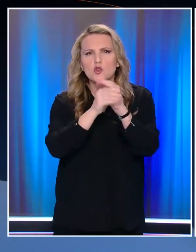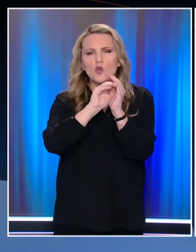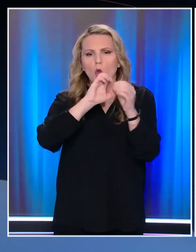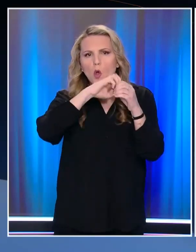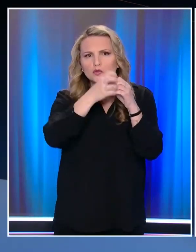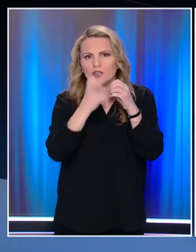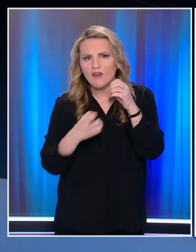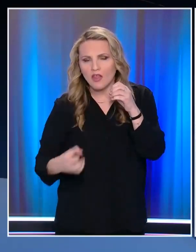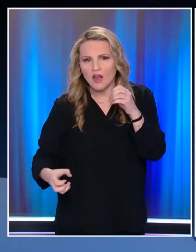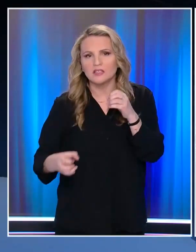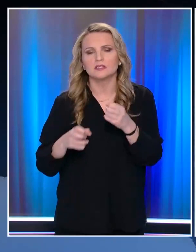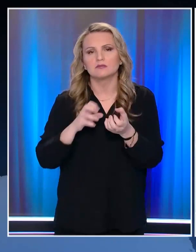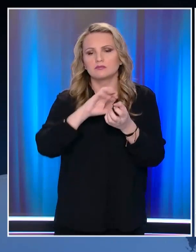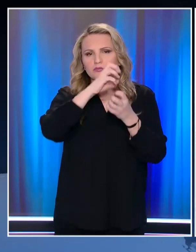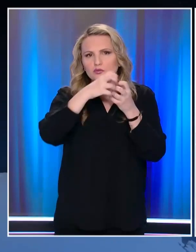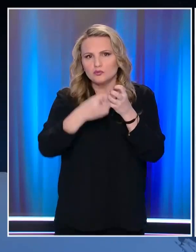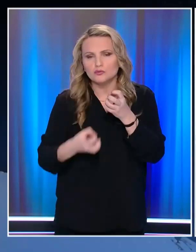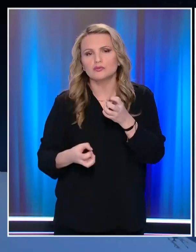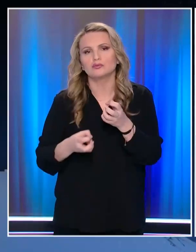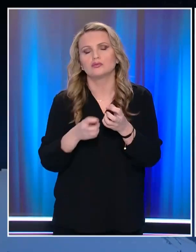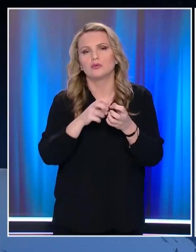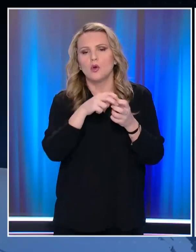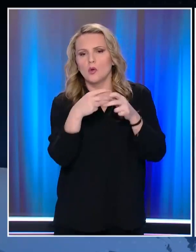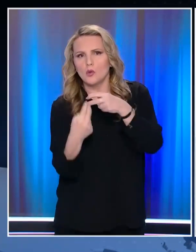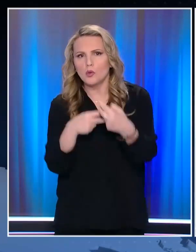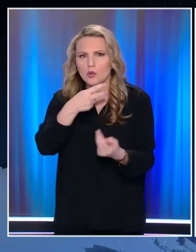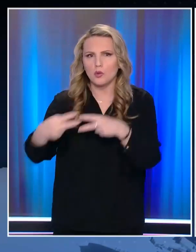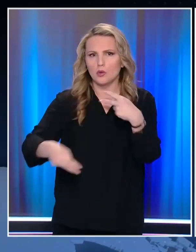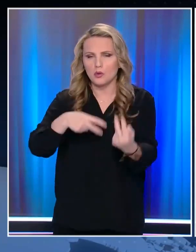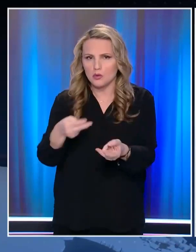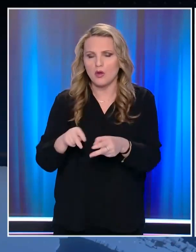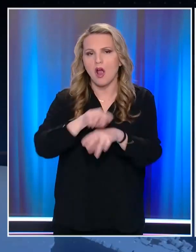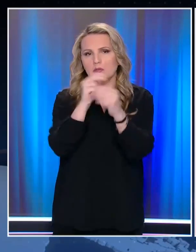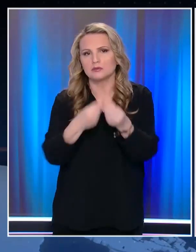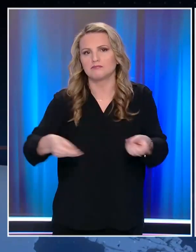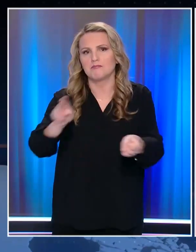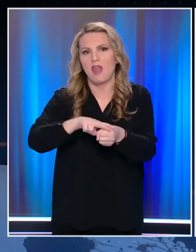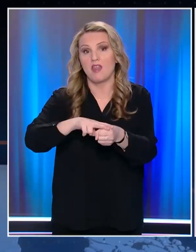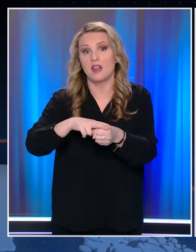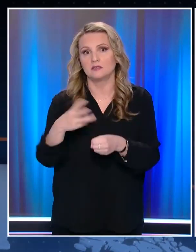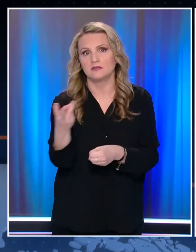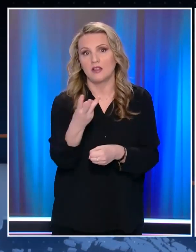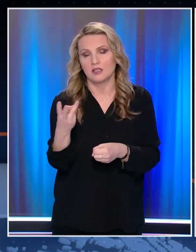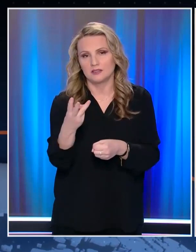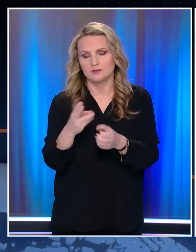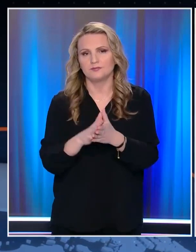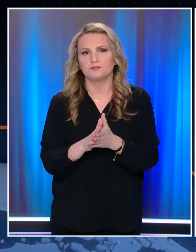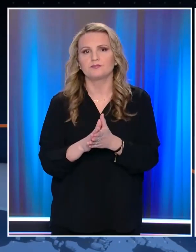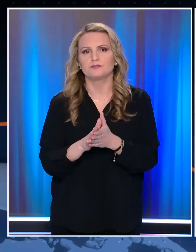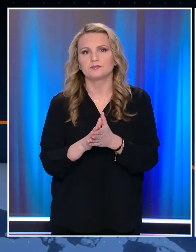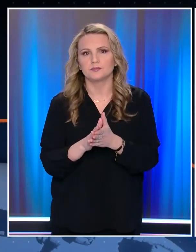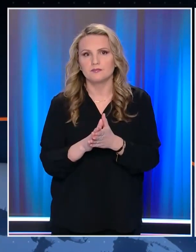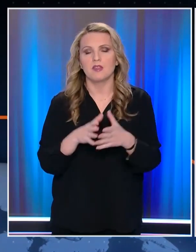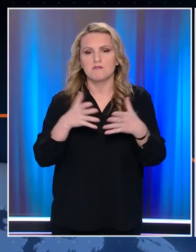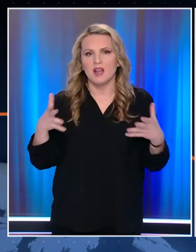τους παρέσυρε με αποτέλεσμα να βρουν τραγικό θάνατο Είναι σε εξέλιξη τώρα μια